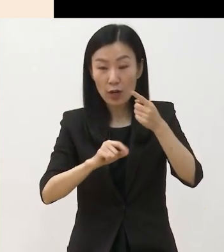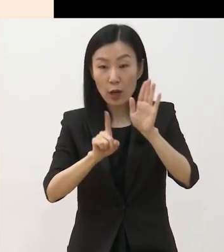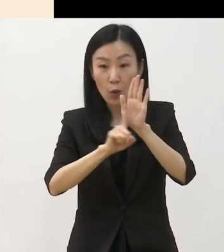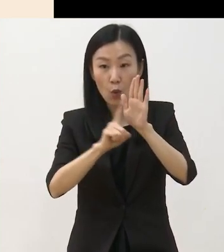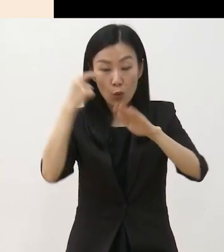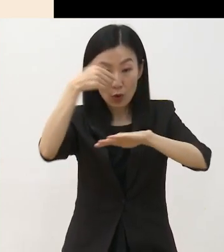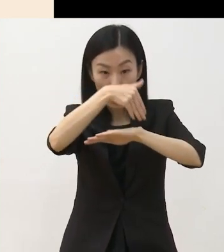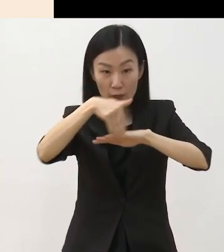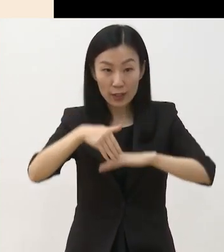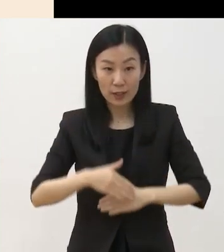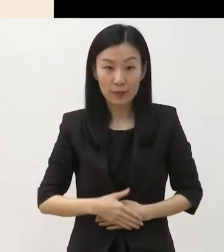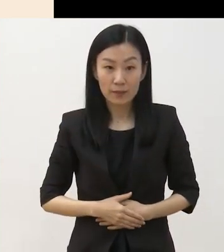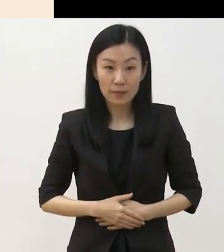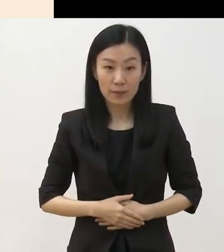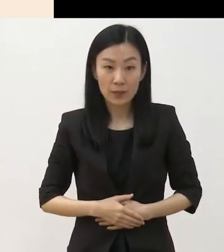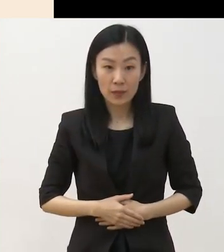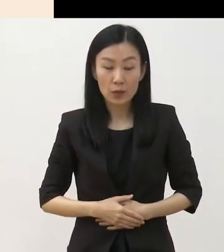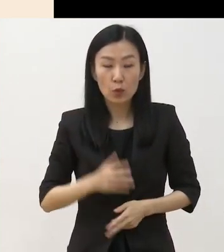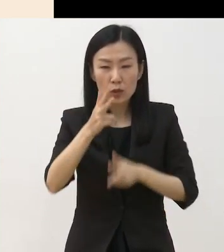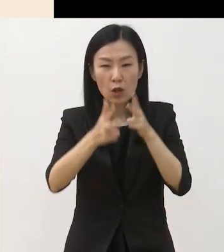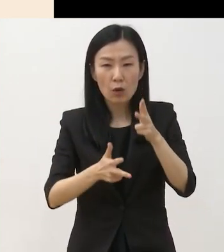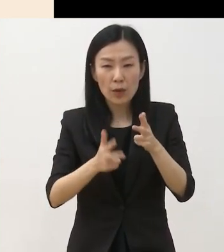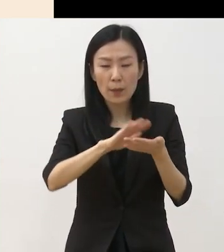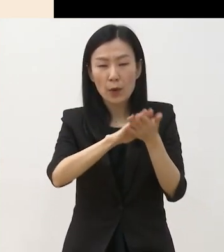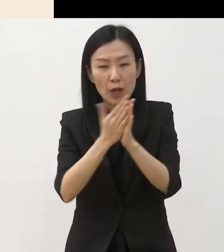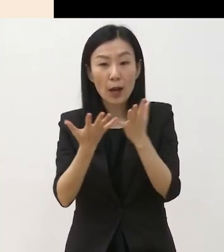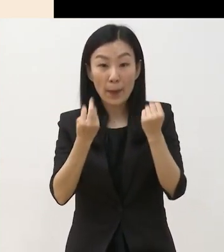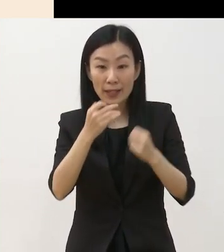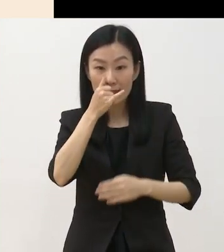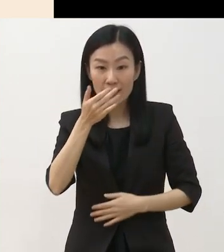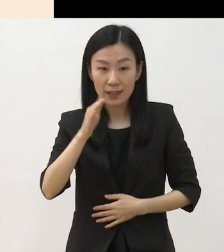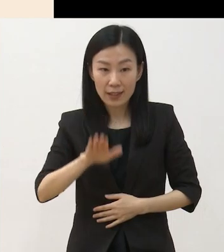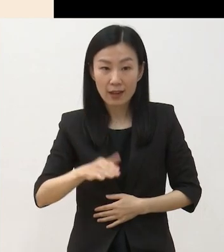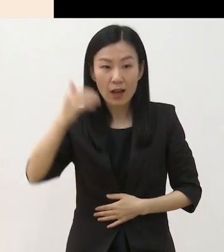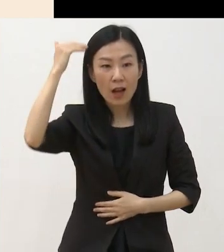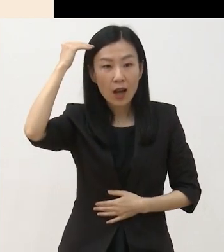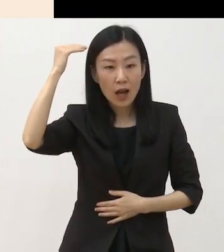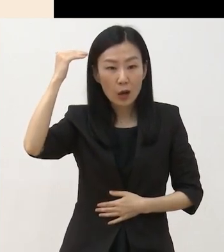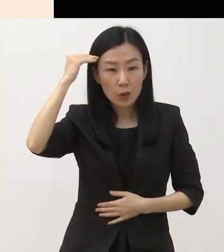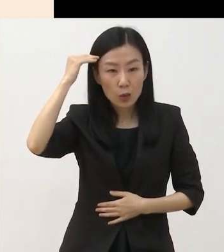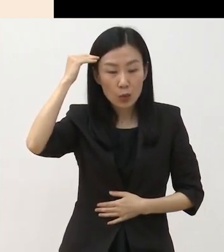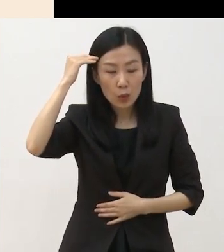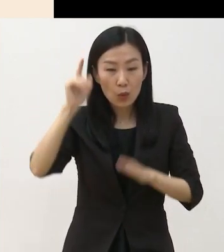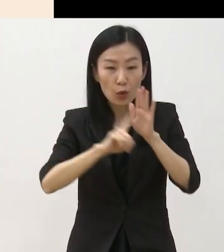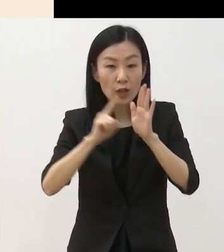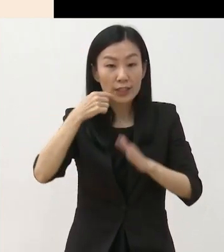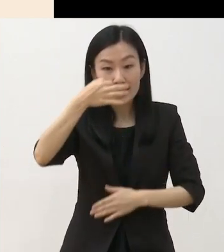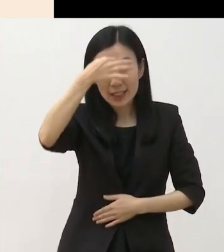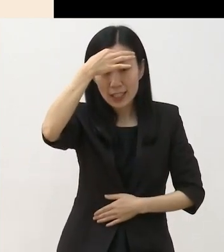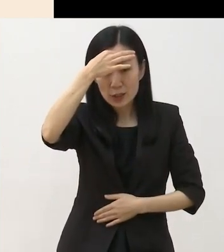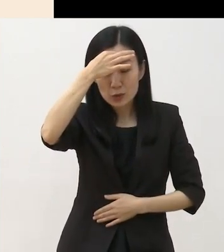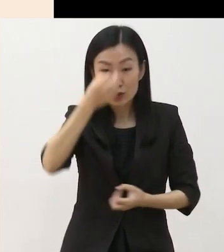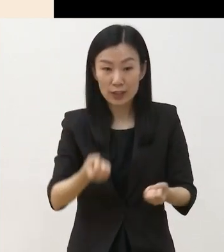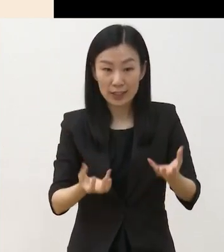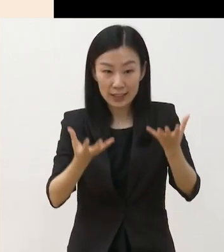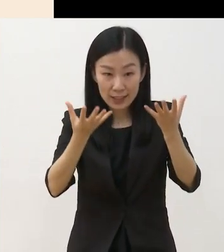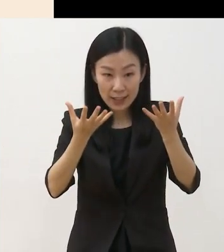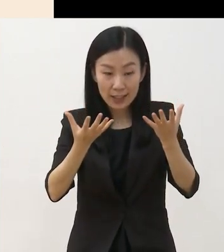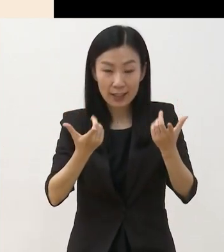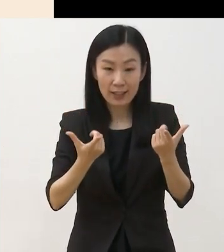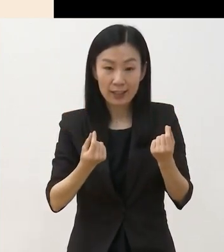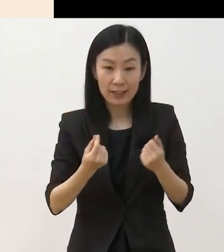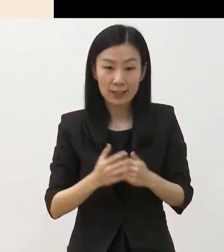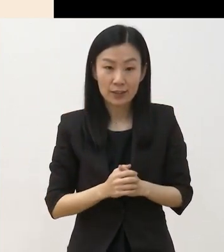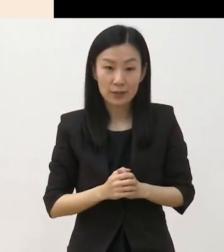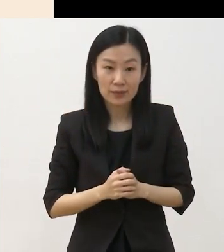추가로 사업에 많은 변화가 있는데요 대한민국 공연예술제 민간 공연장 활성화 지원 등은